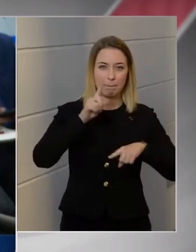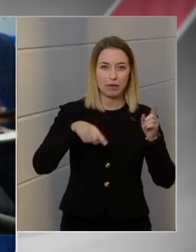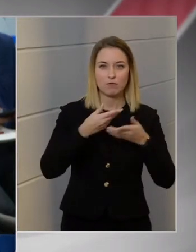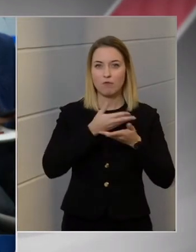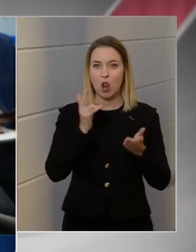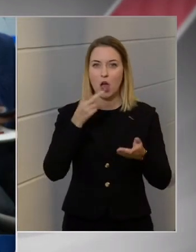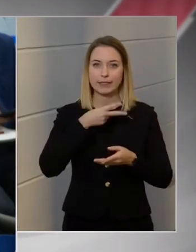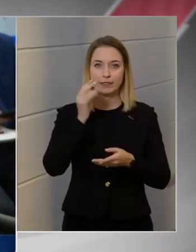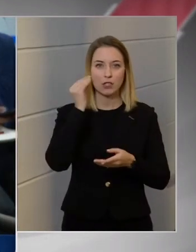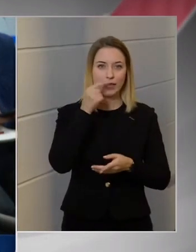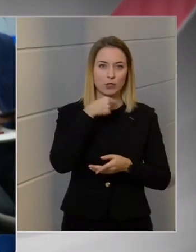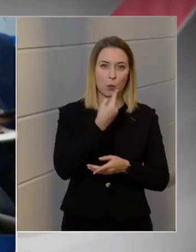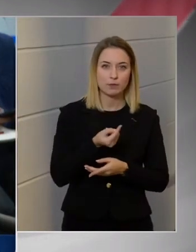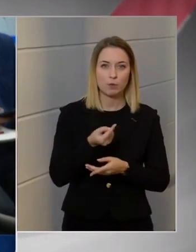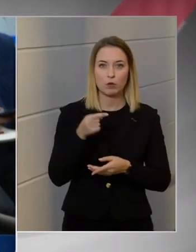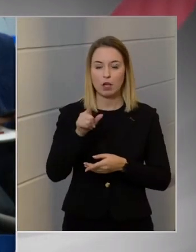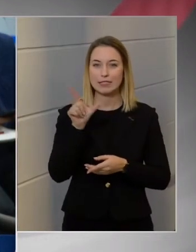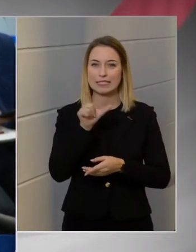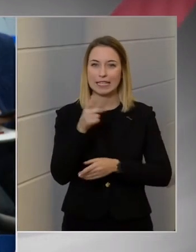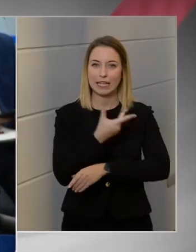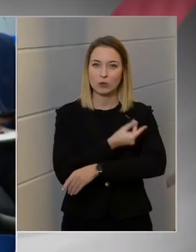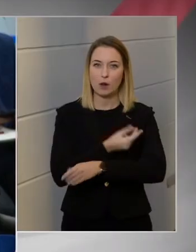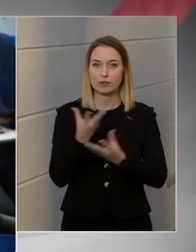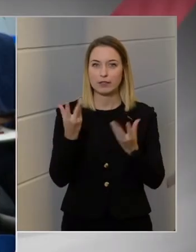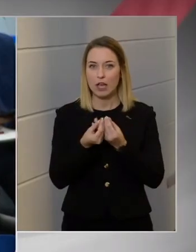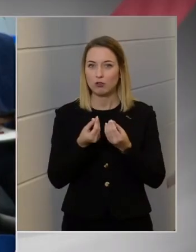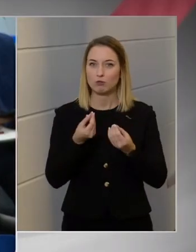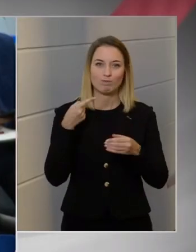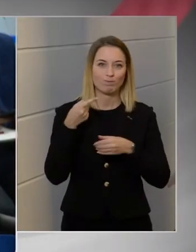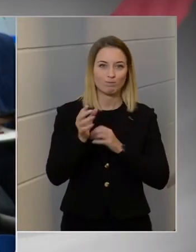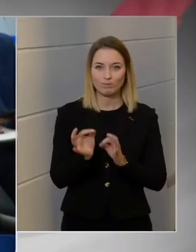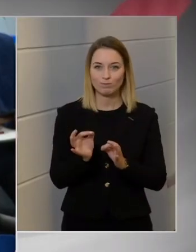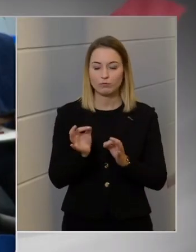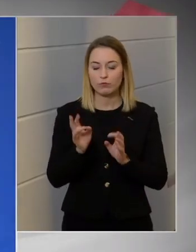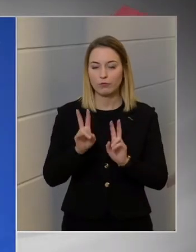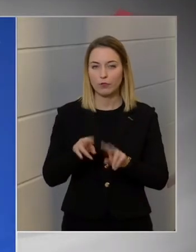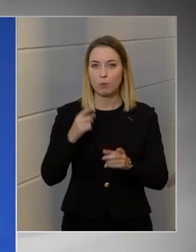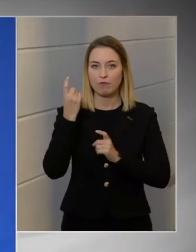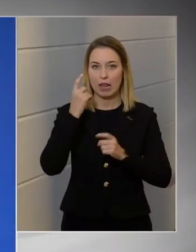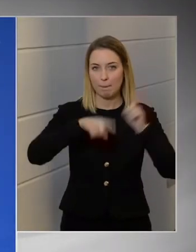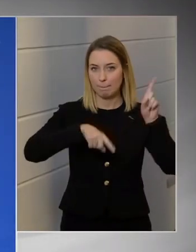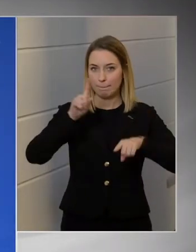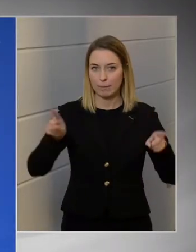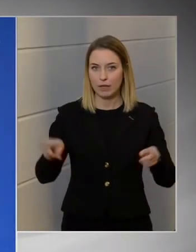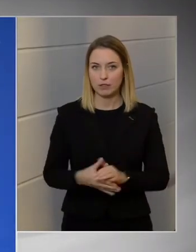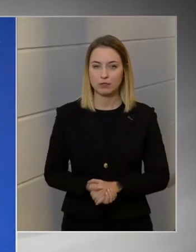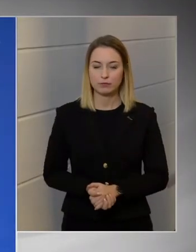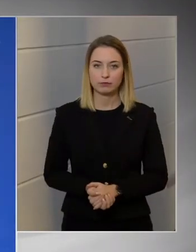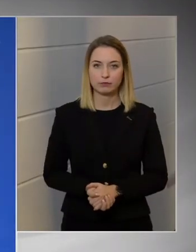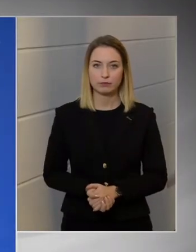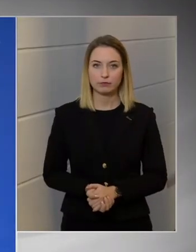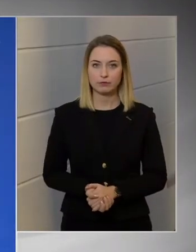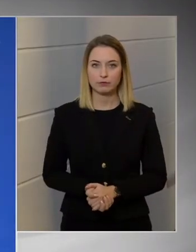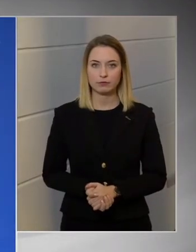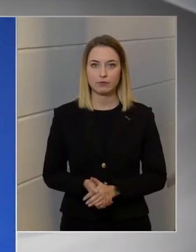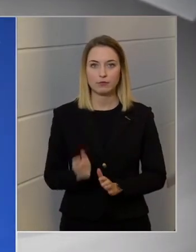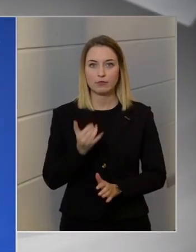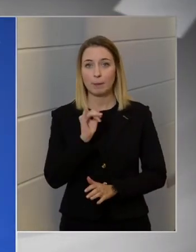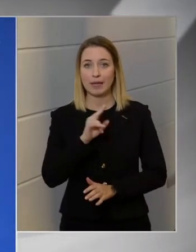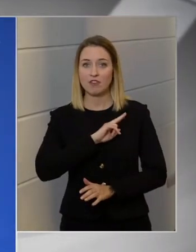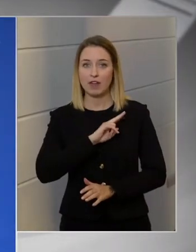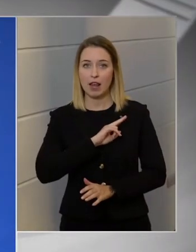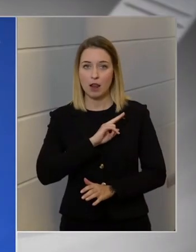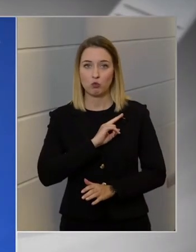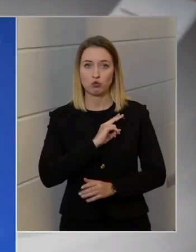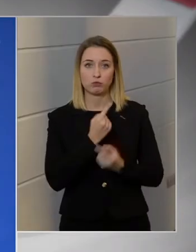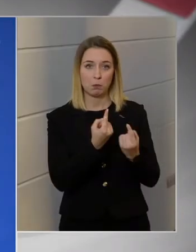azt mondta, hogy ez a két oltás nem túl előnyös, de tényleg megoszlanak a vélemények. Én szerintem mindenki felelős